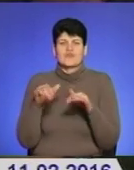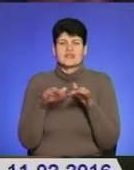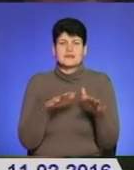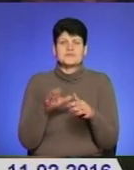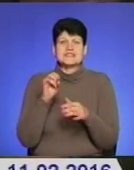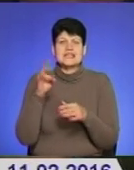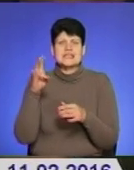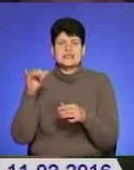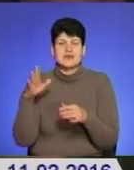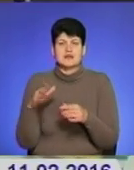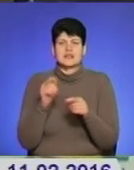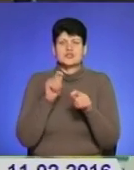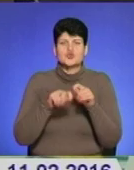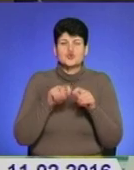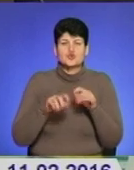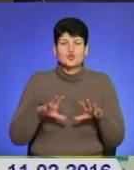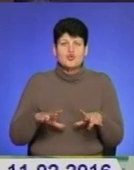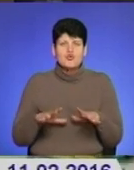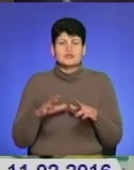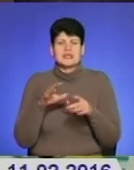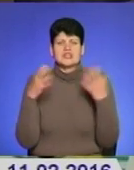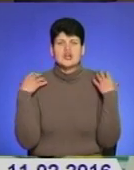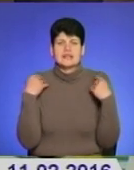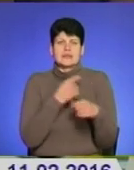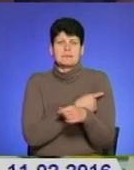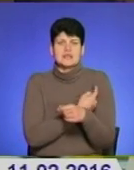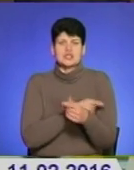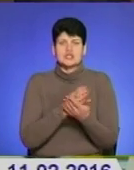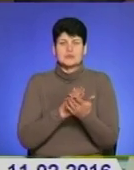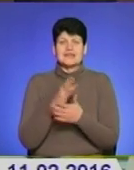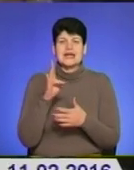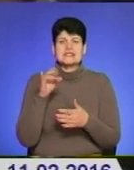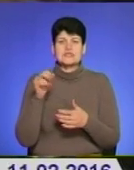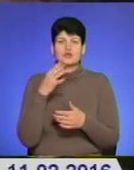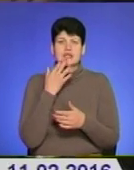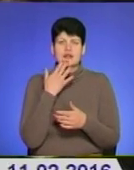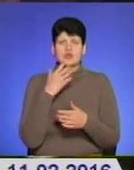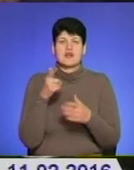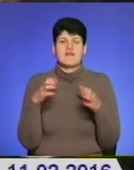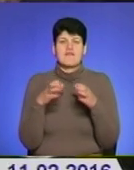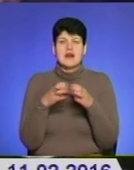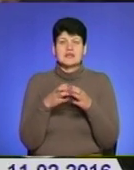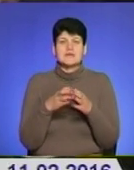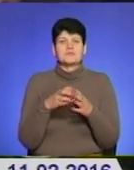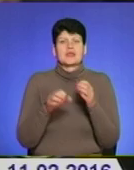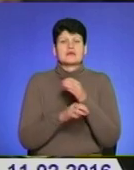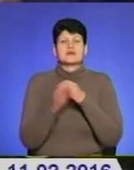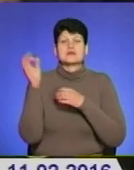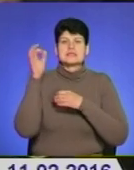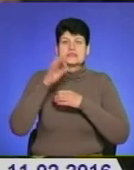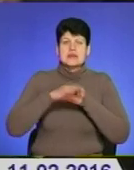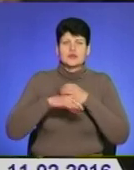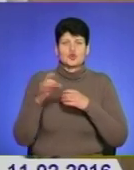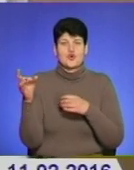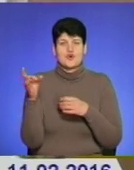-інструктори, керівники медичних пунктів та начальники медичних служб Національної гвардії Західного регіону. Зі слів старшого викладача кафедри